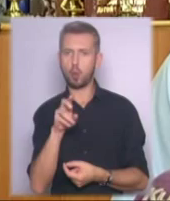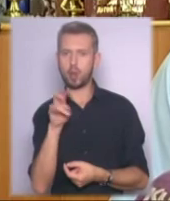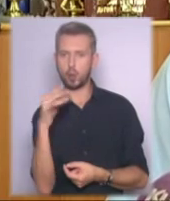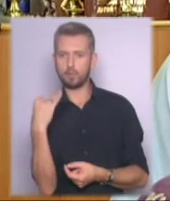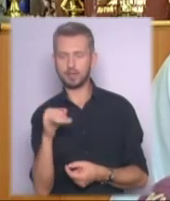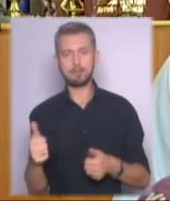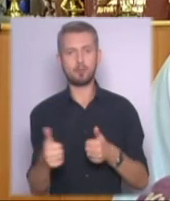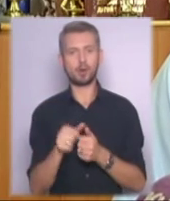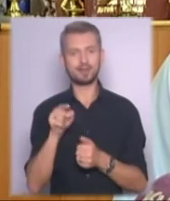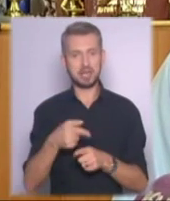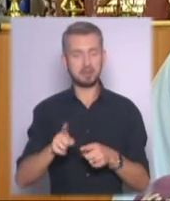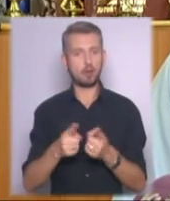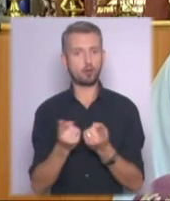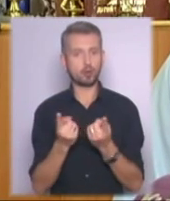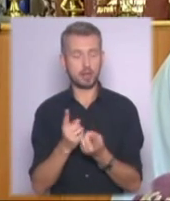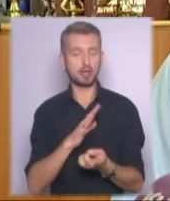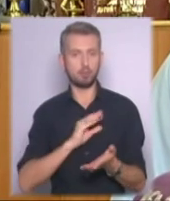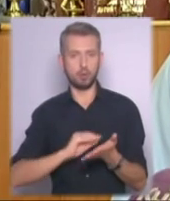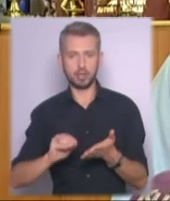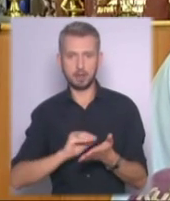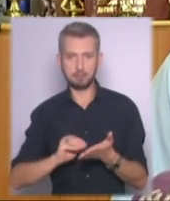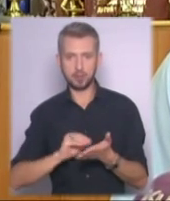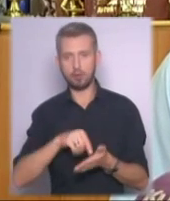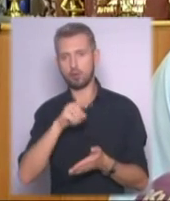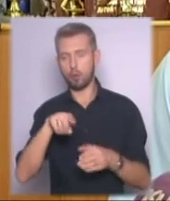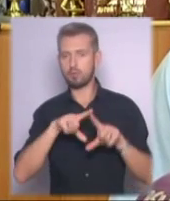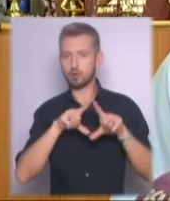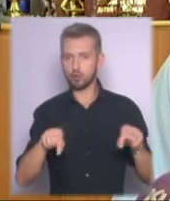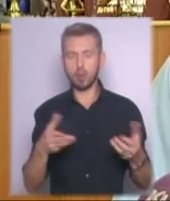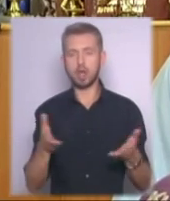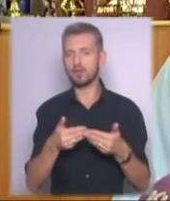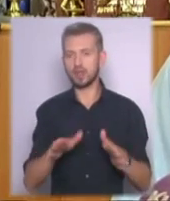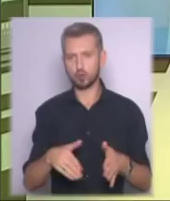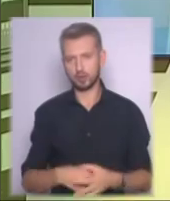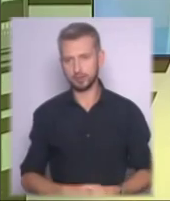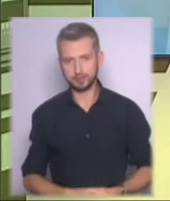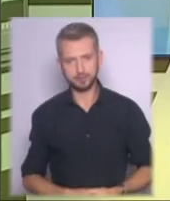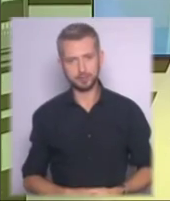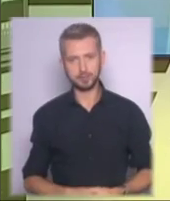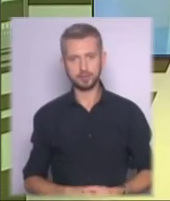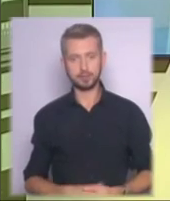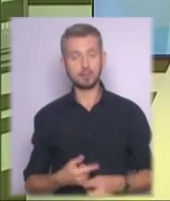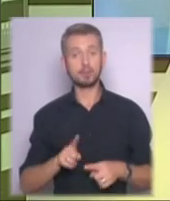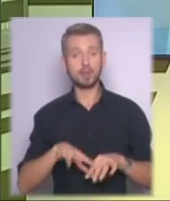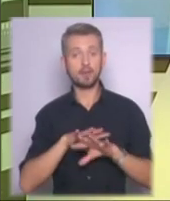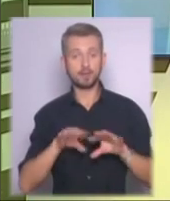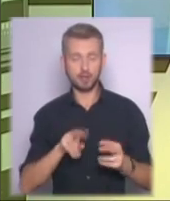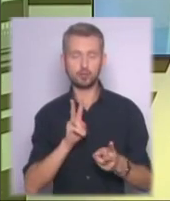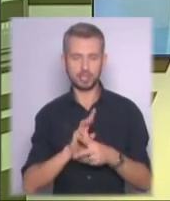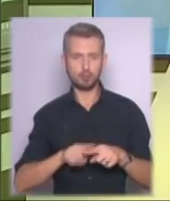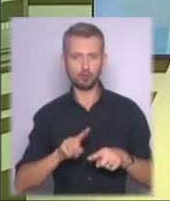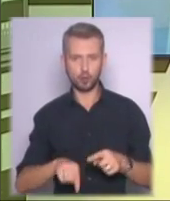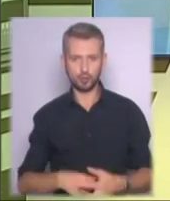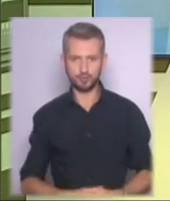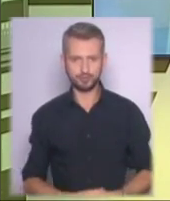і поряд з ним ці однокласники. Було написано номер школи і який випуск. Це все. Будьте здорові!